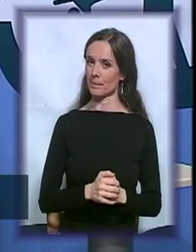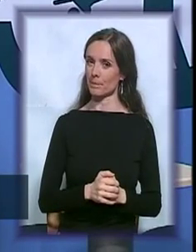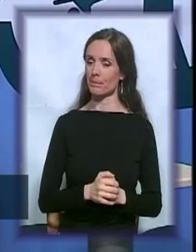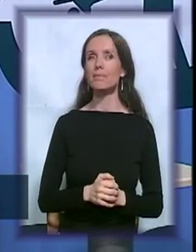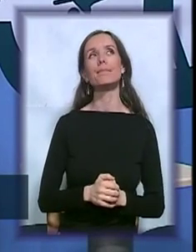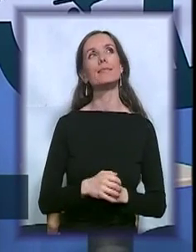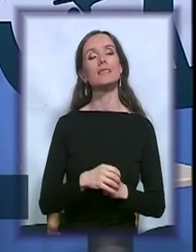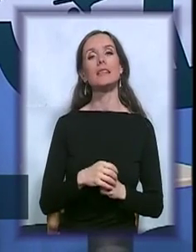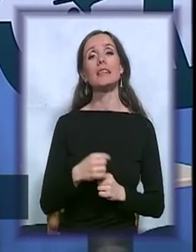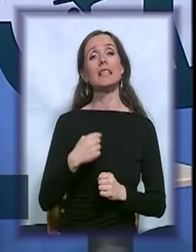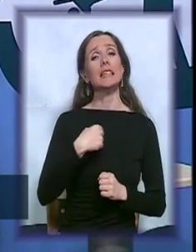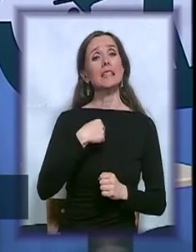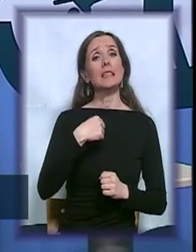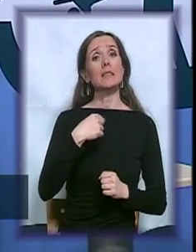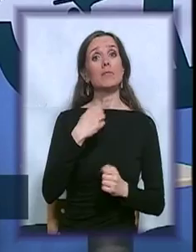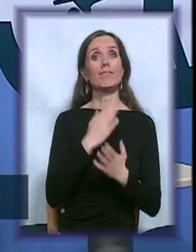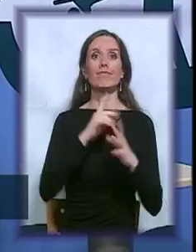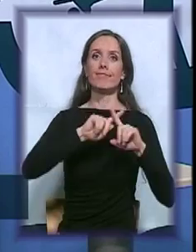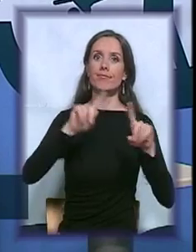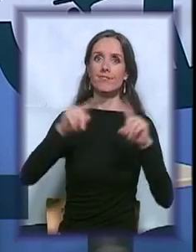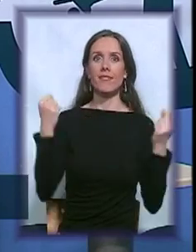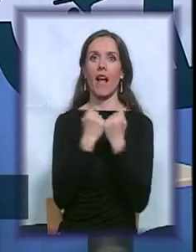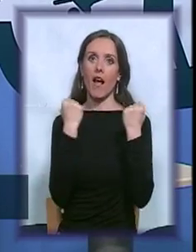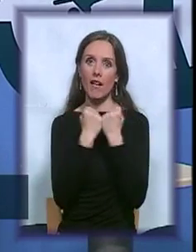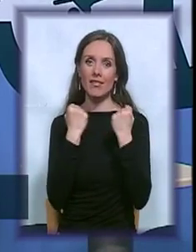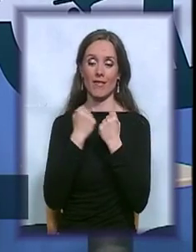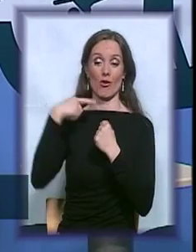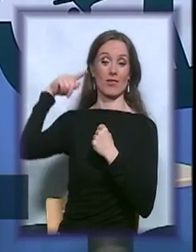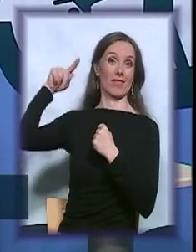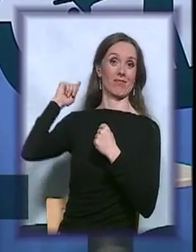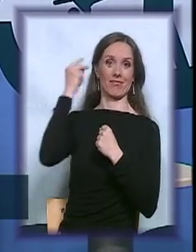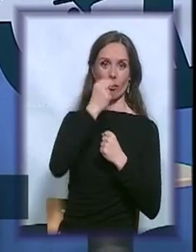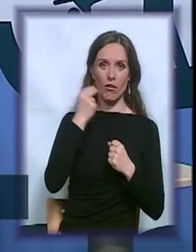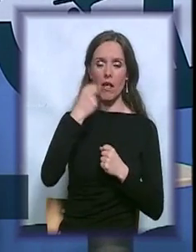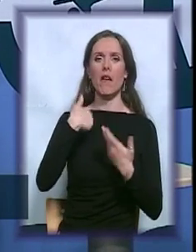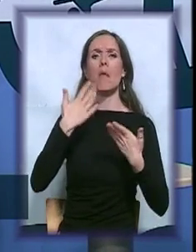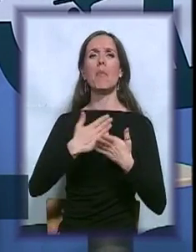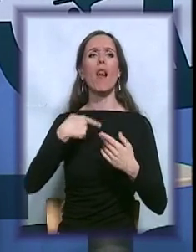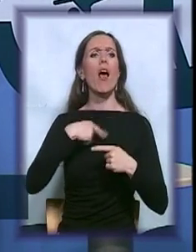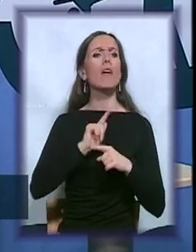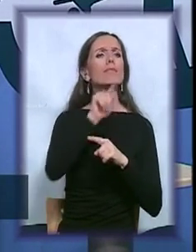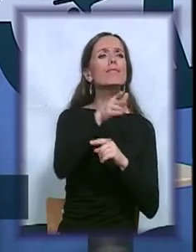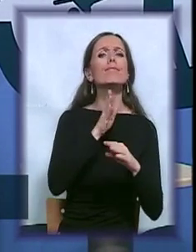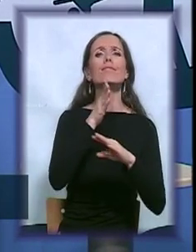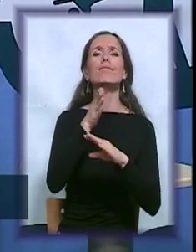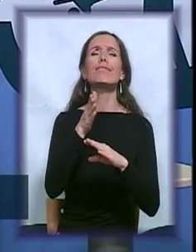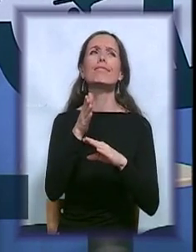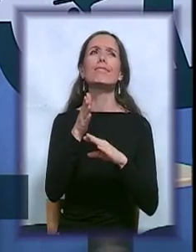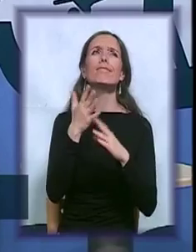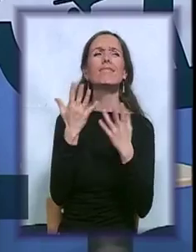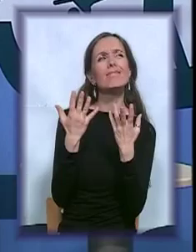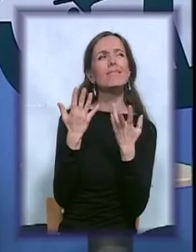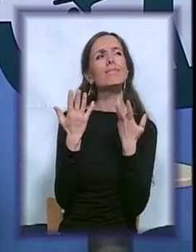različitih aktivnosti u prethodnih par nedelja. Posećivala neke od... Moram da